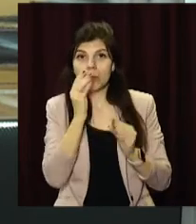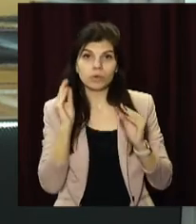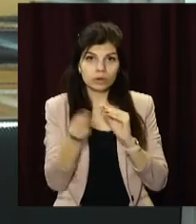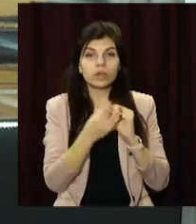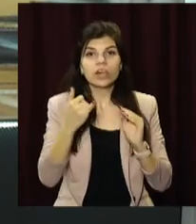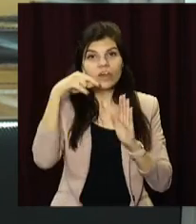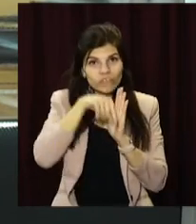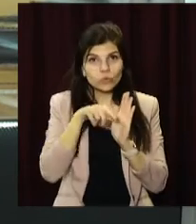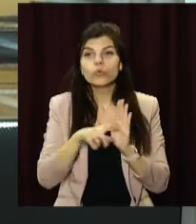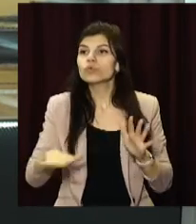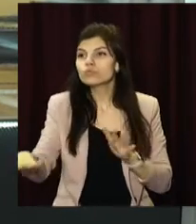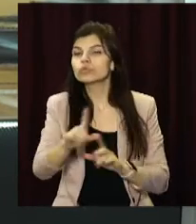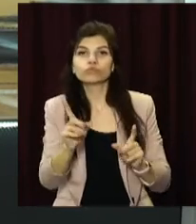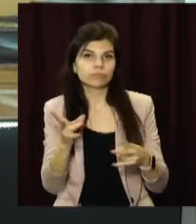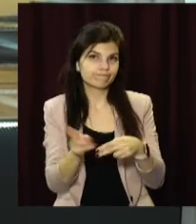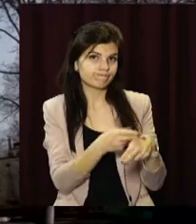благоустроити територію.